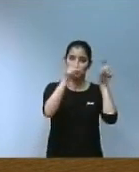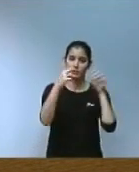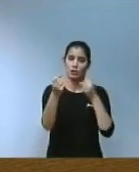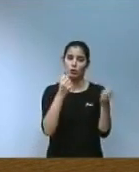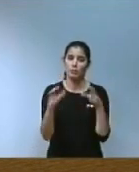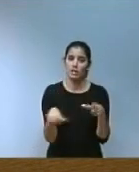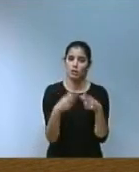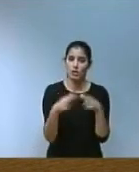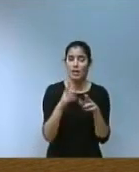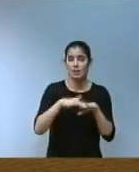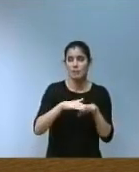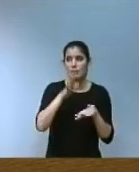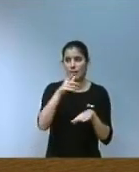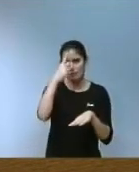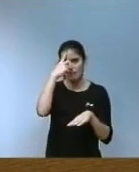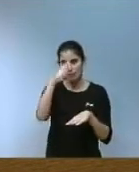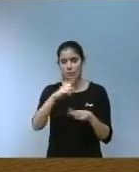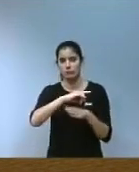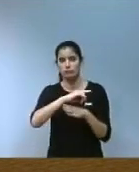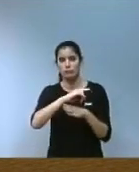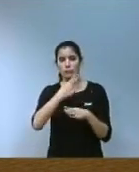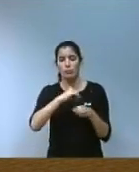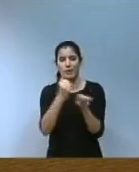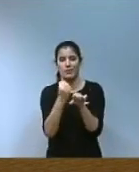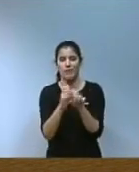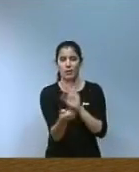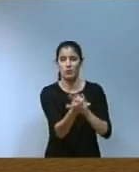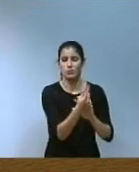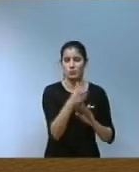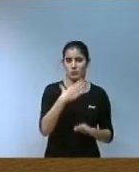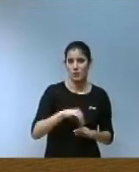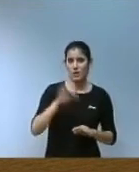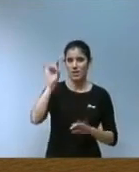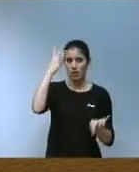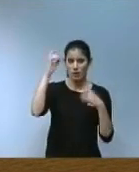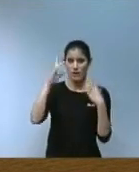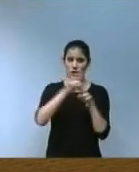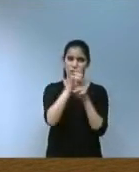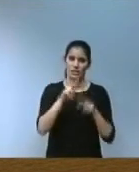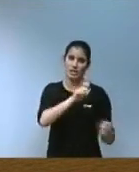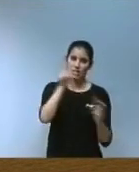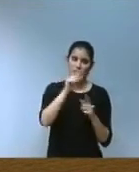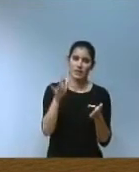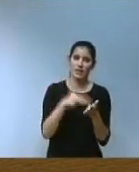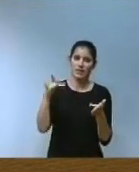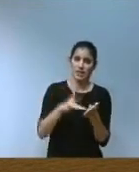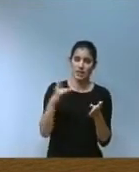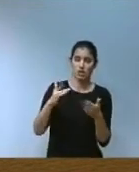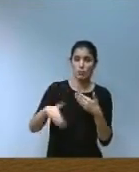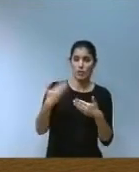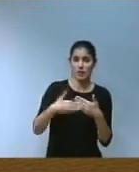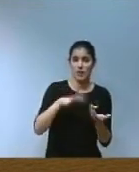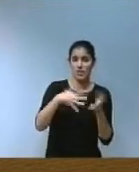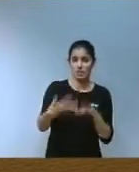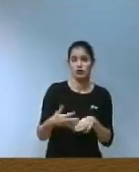eixida professional i el suport a les empreses d'economia social en innovació internacionalització digitalització i els